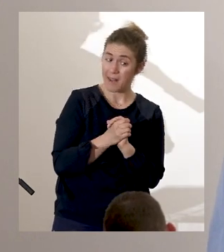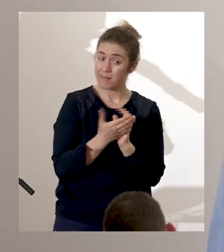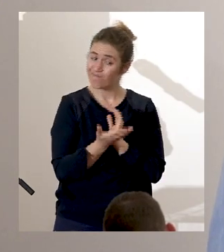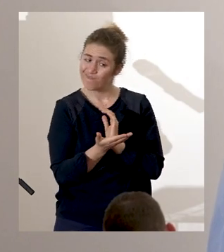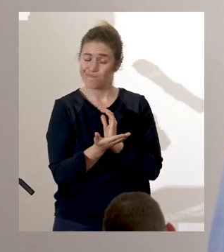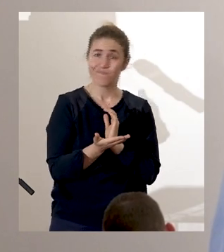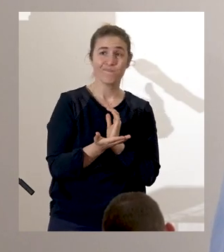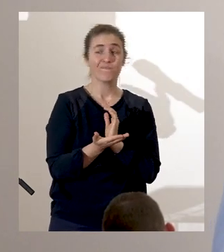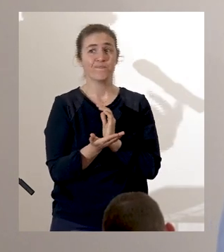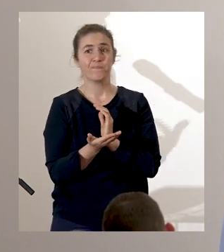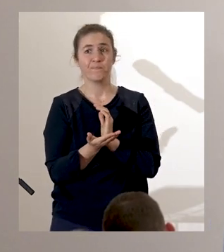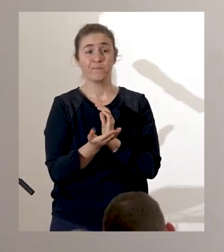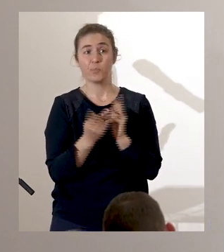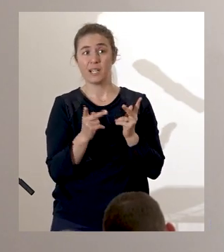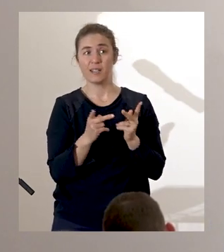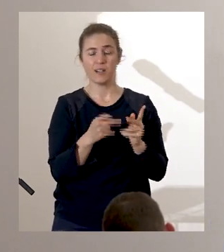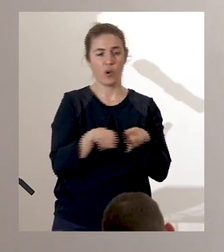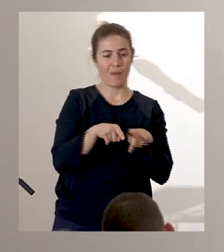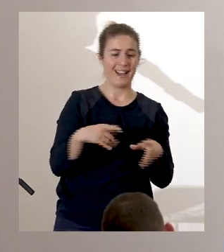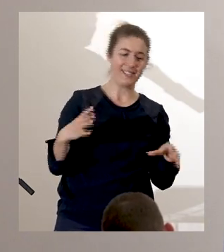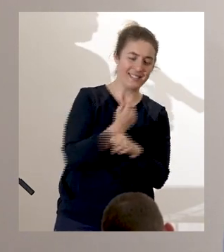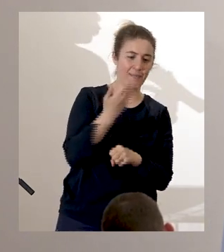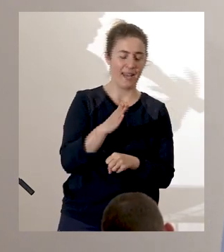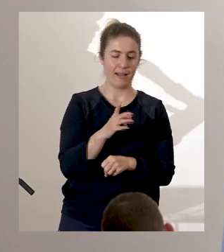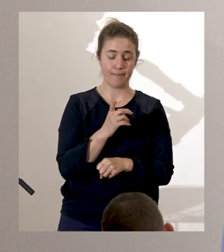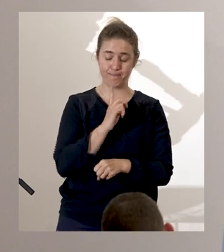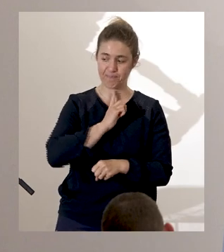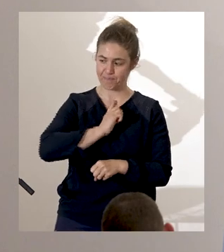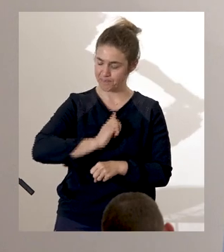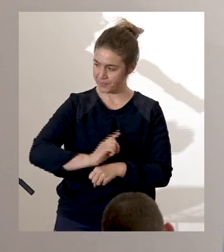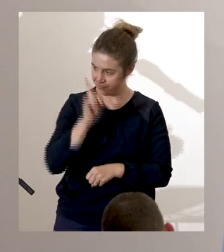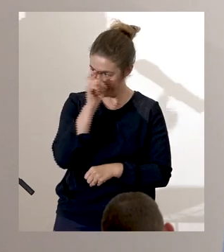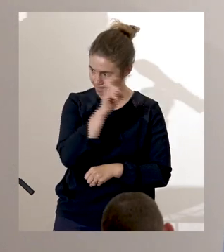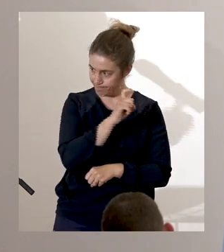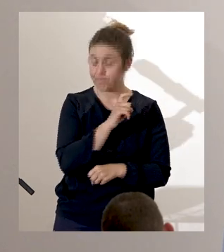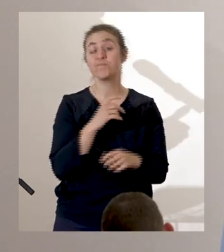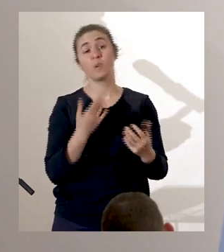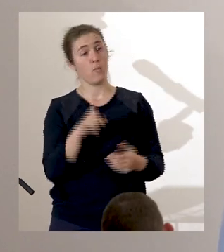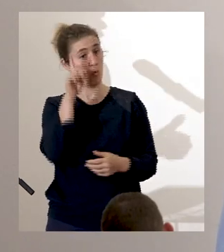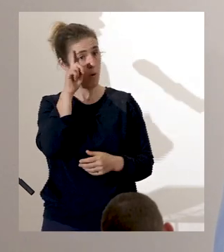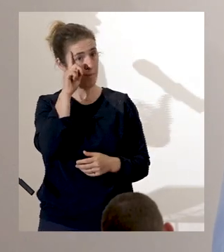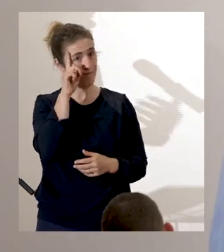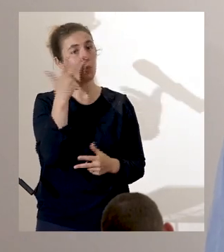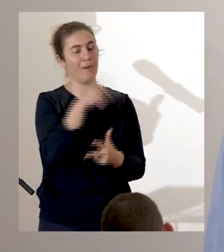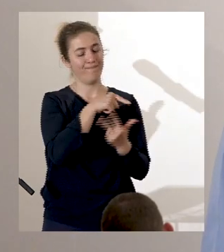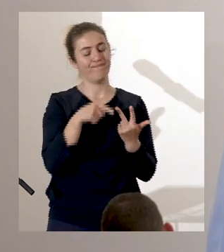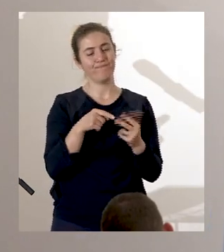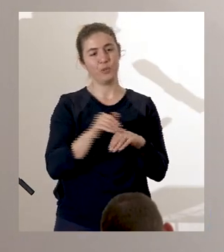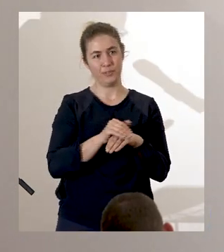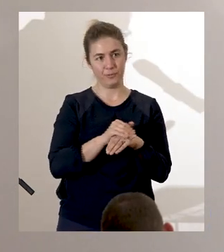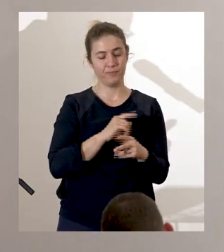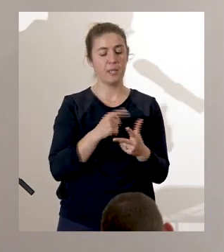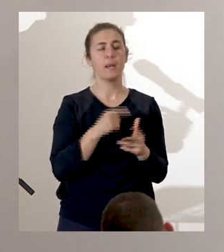pas finalement une victoire au goût amer. Cela pour trois raisons. Première raison. Dans le traité de